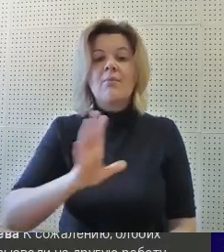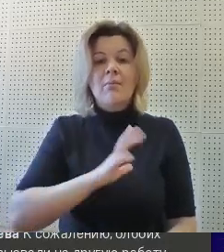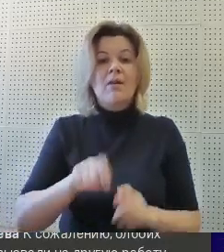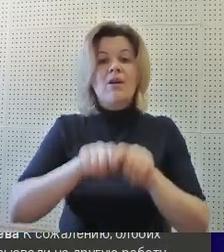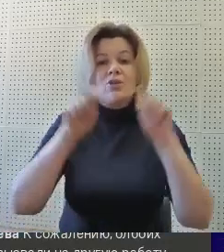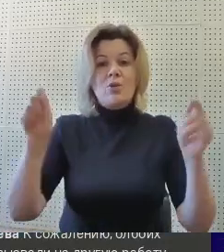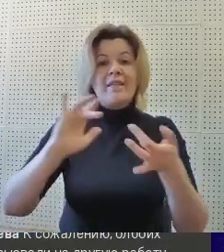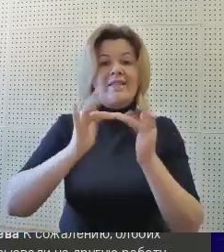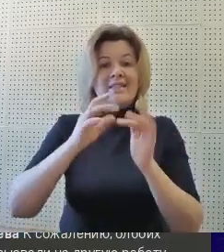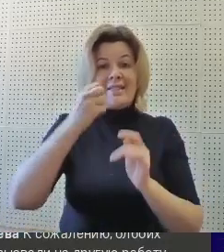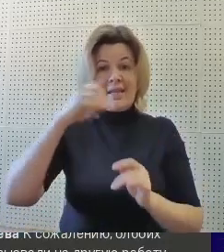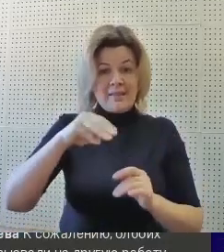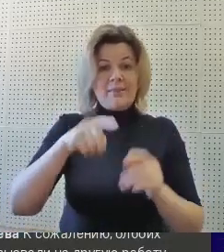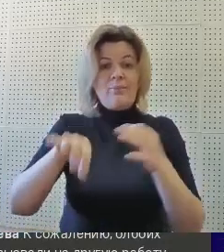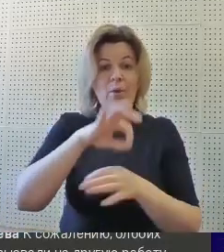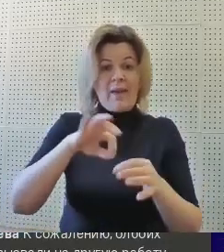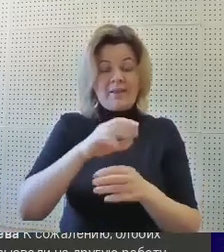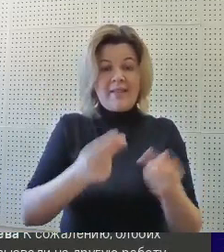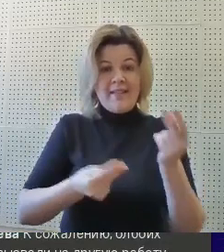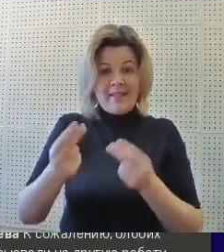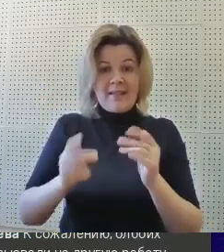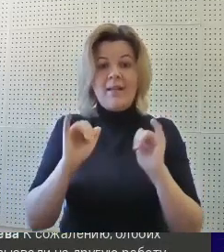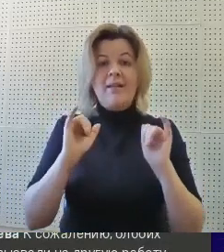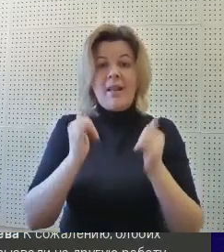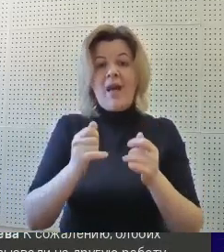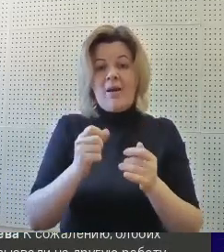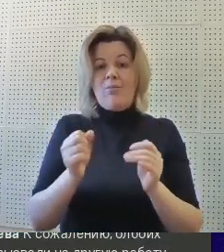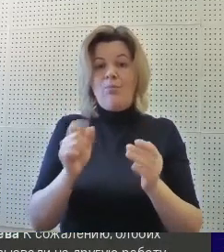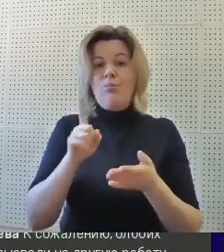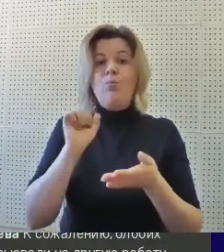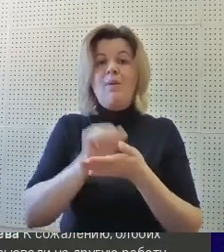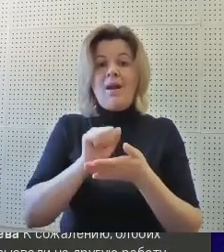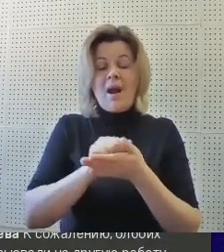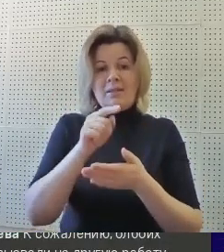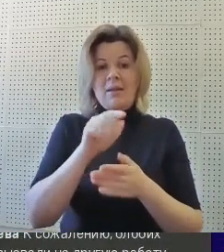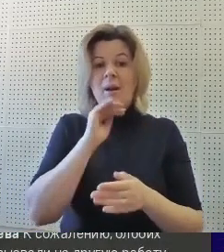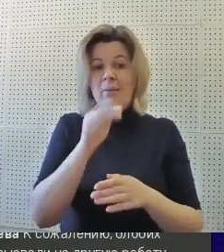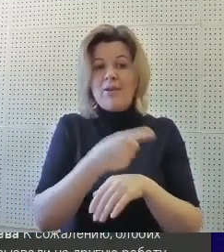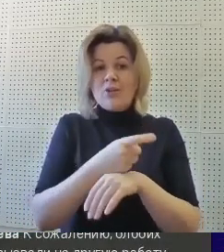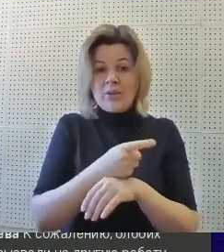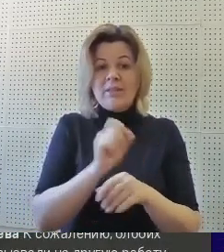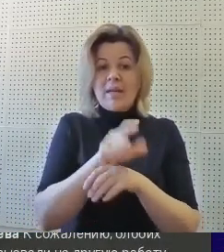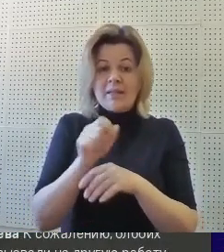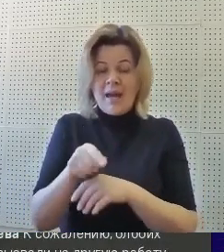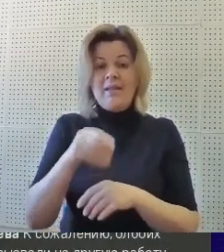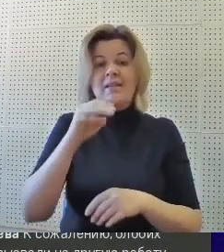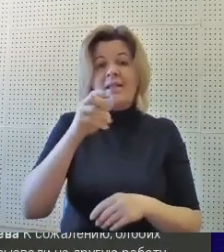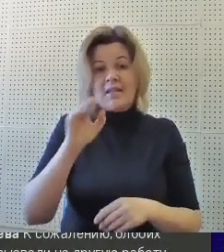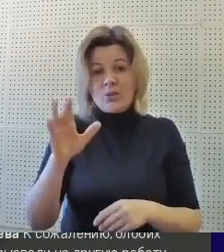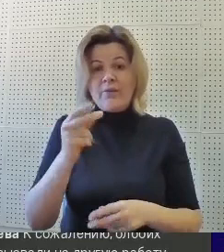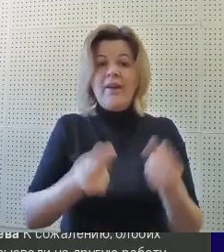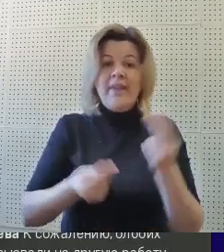Был создан сайт проекта и игры для публикации профориентационных заданий, тестов, игр и